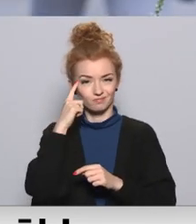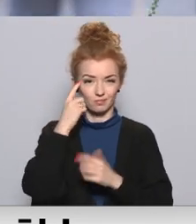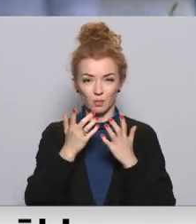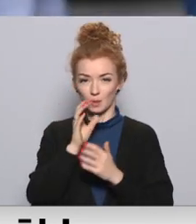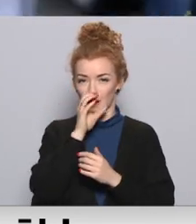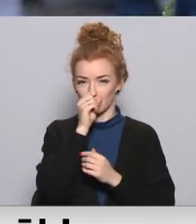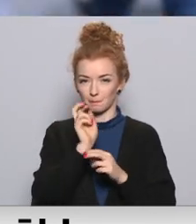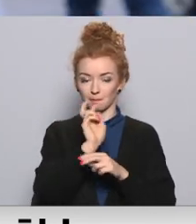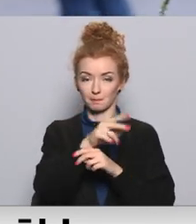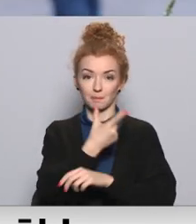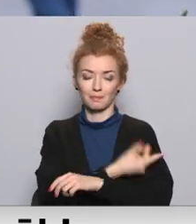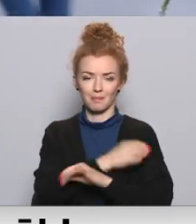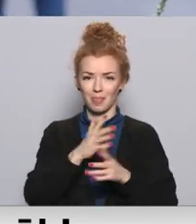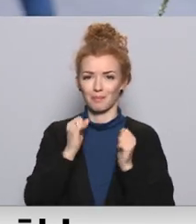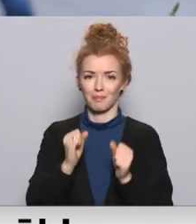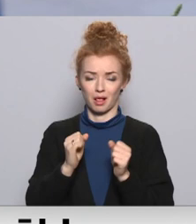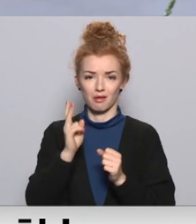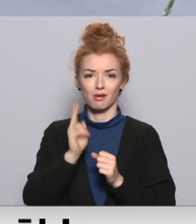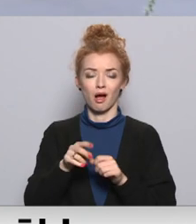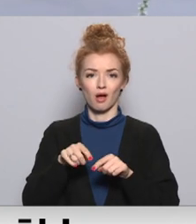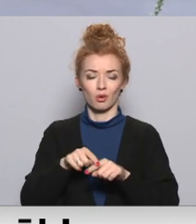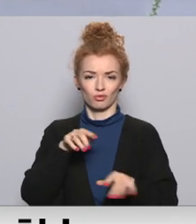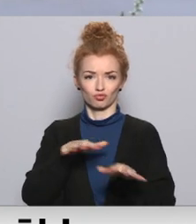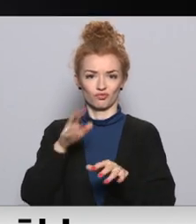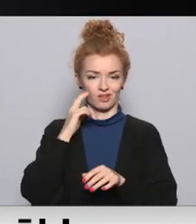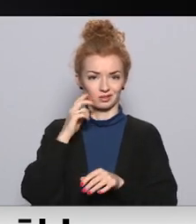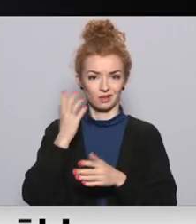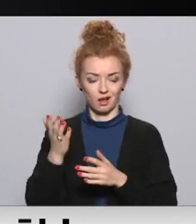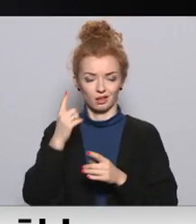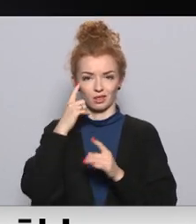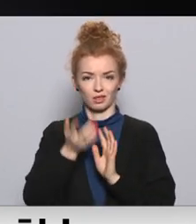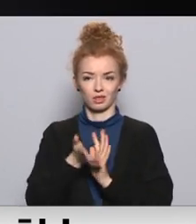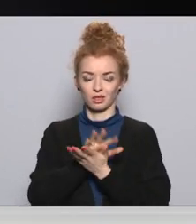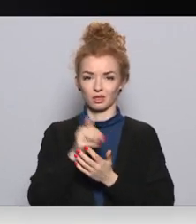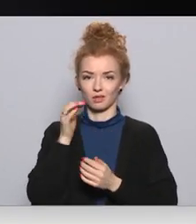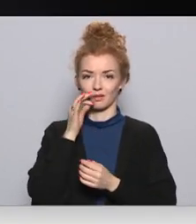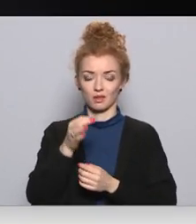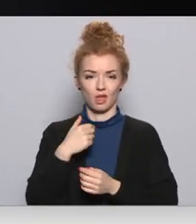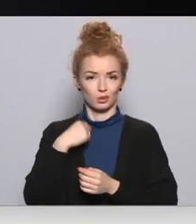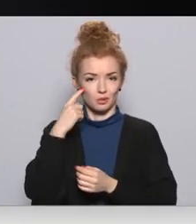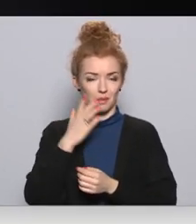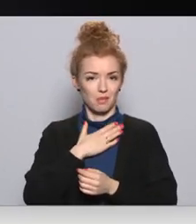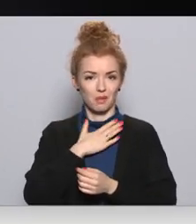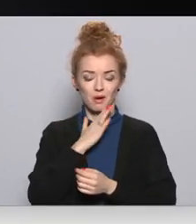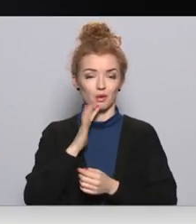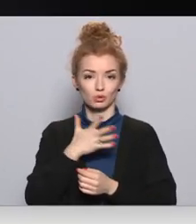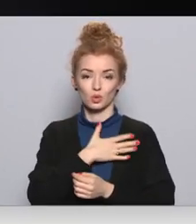vakcinēšanos, taču bailēs no vecāku reakcijas pārdomājuši. Es zinu, laiks, man mamma būs jau dusmīga.